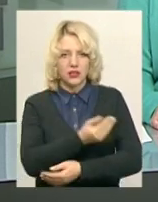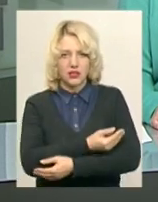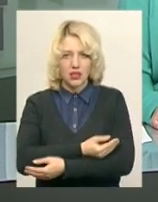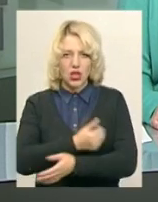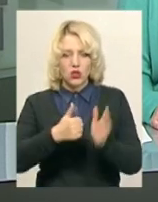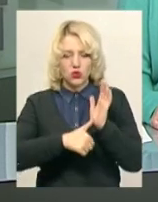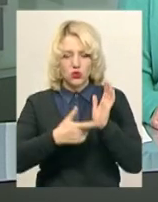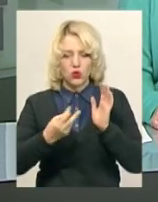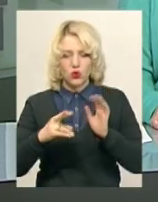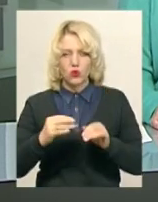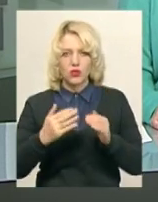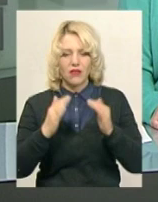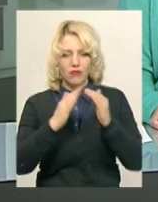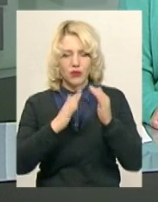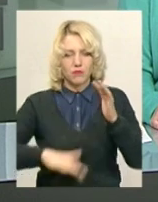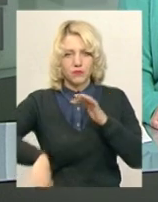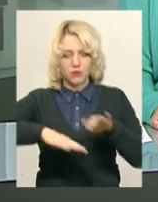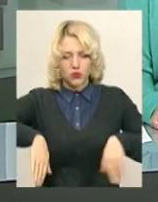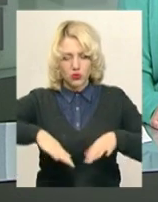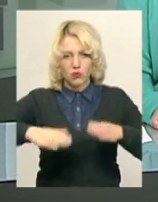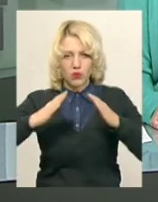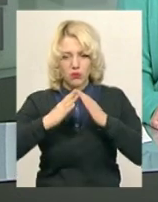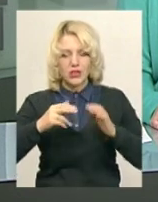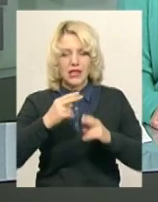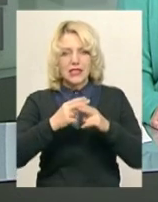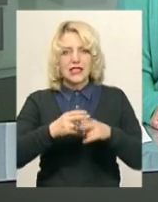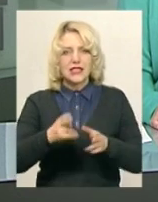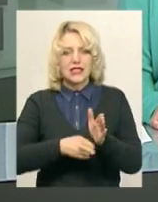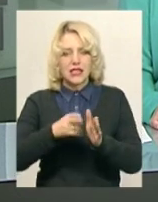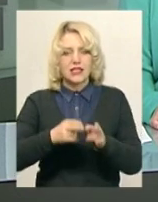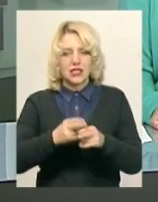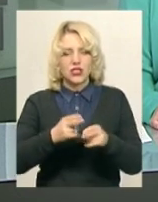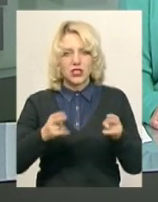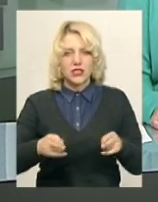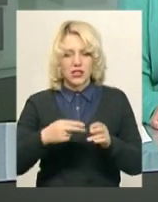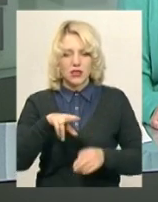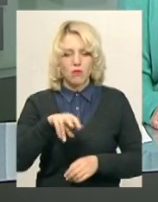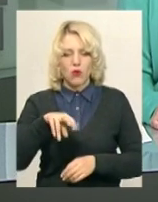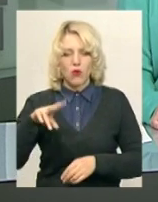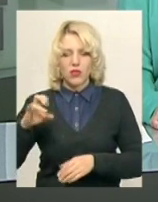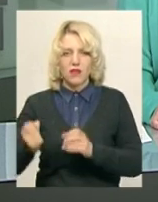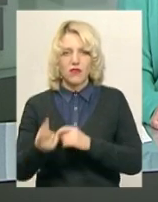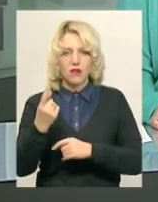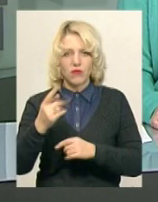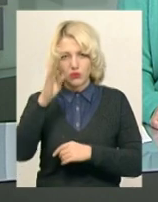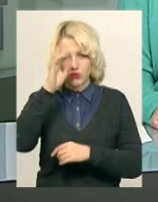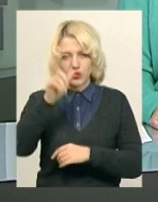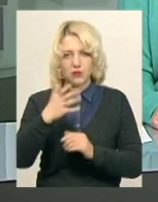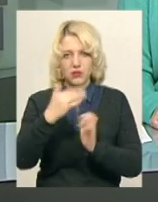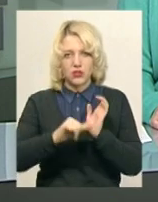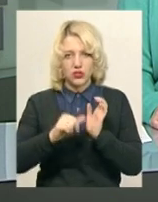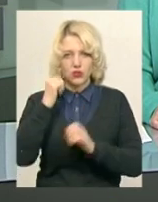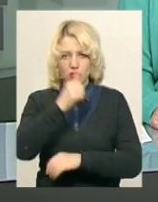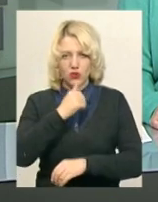грудня у закинутому приміщенні залізничної станції Полонного виявив 52-річний місцевий житель. За словами Олега